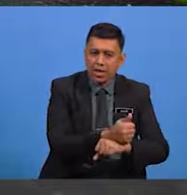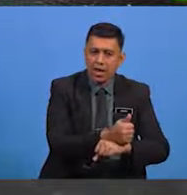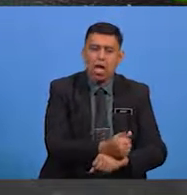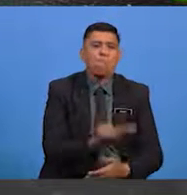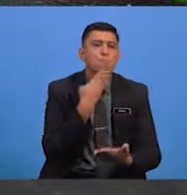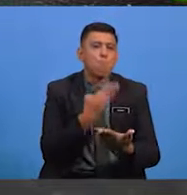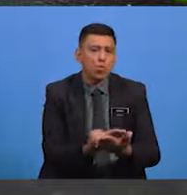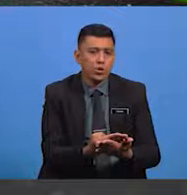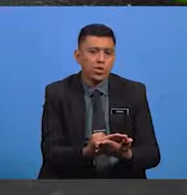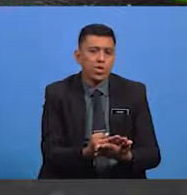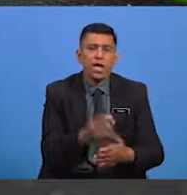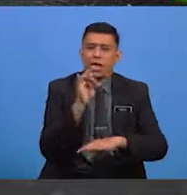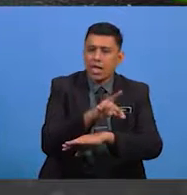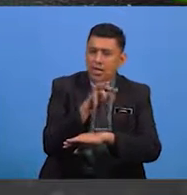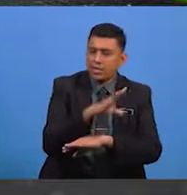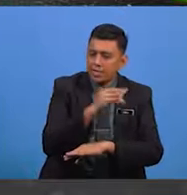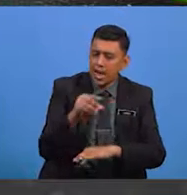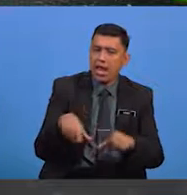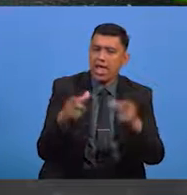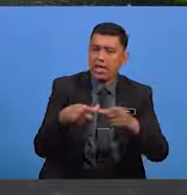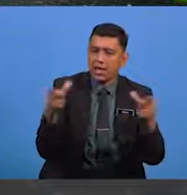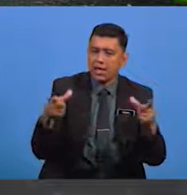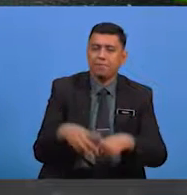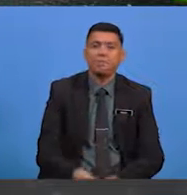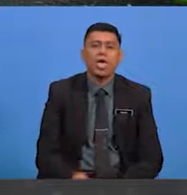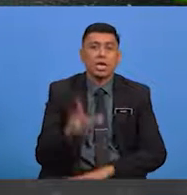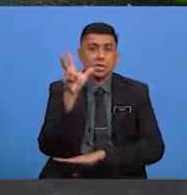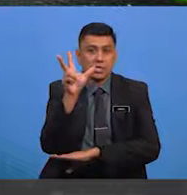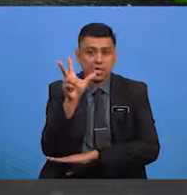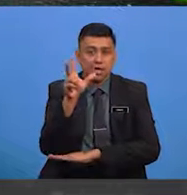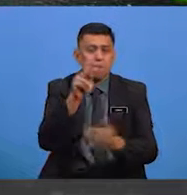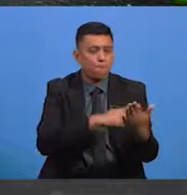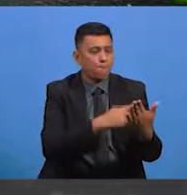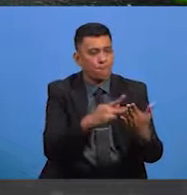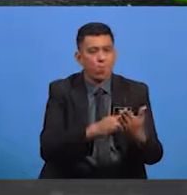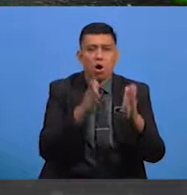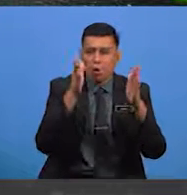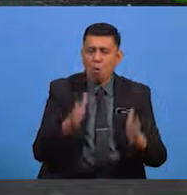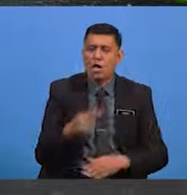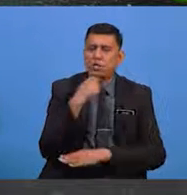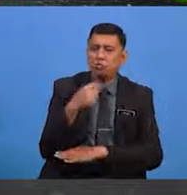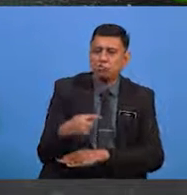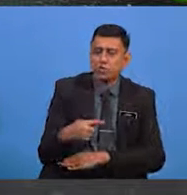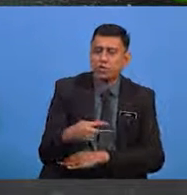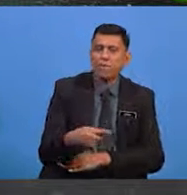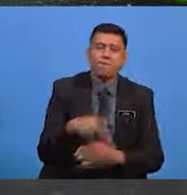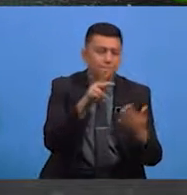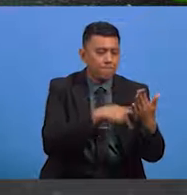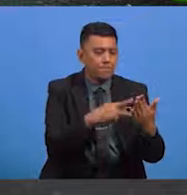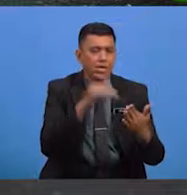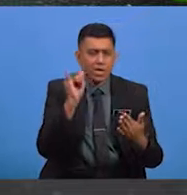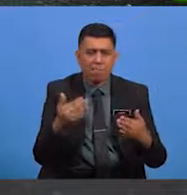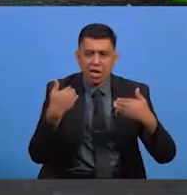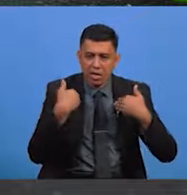budi, nasihat dan sebagainya Ketiga, pantun orang tua iaitu pantun yang